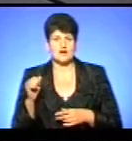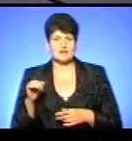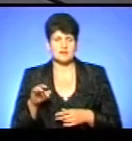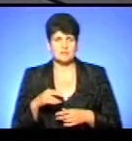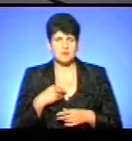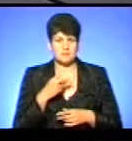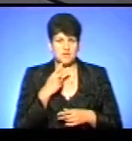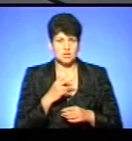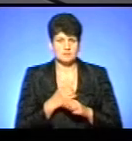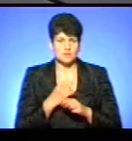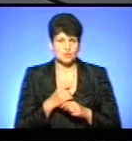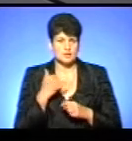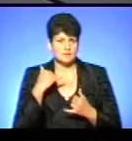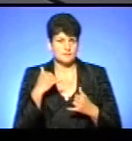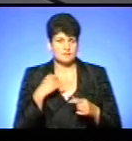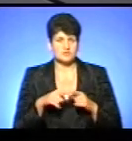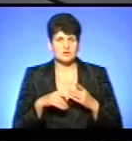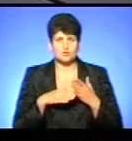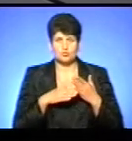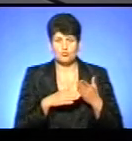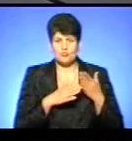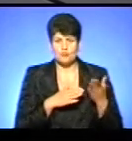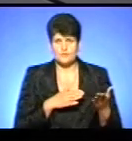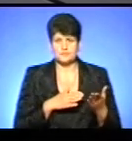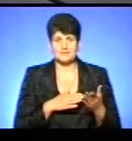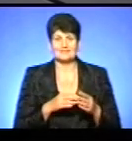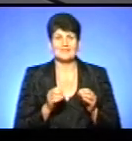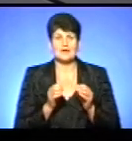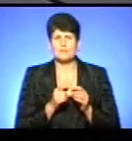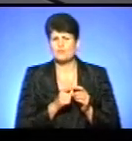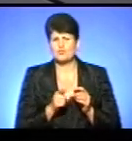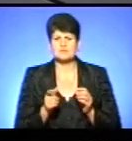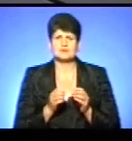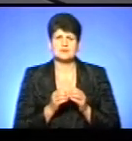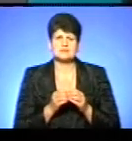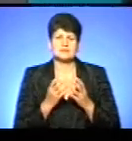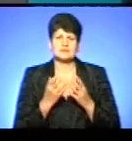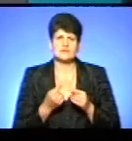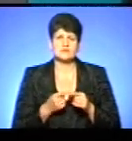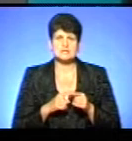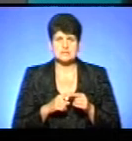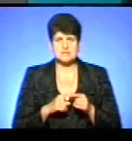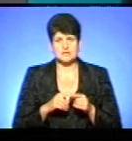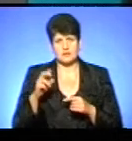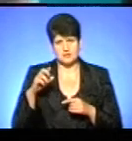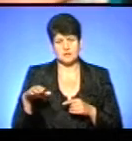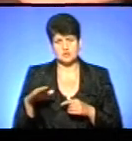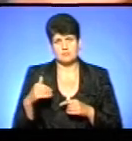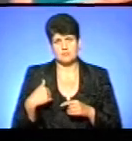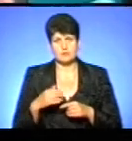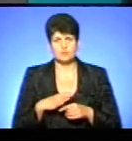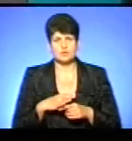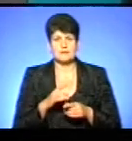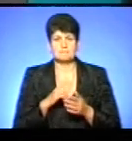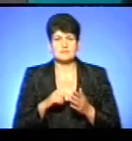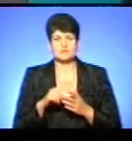диспетчерський центр, як працює швидка допомога, екстремедична допомога. Напроті 10 днів перебування в цій країні. Ми були в місті